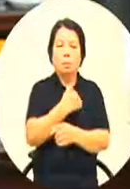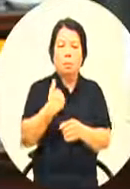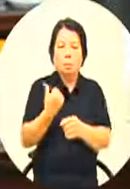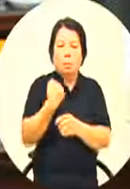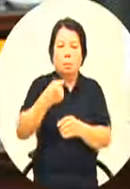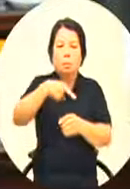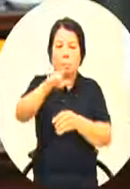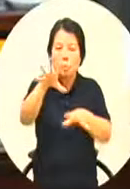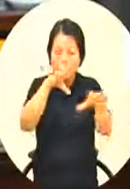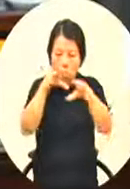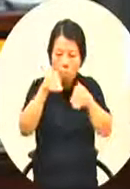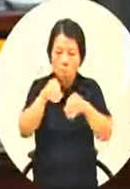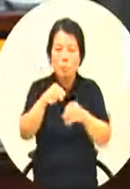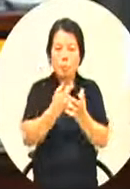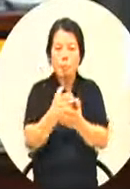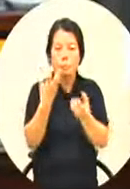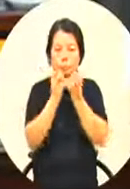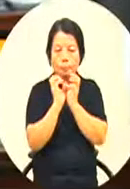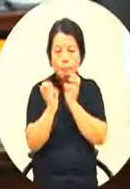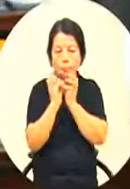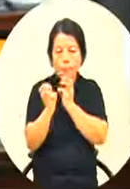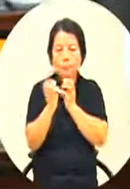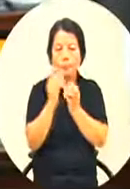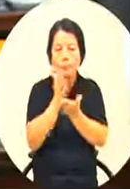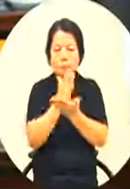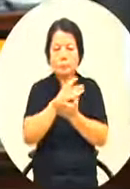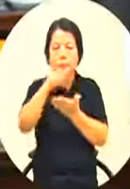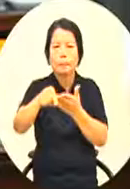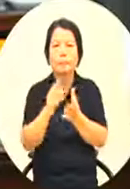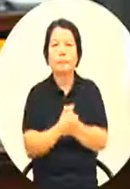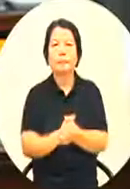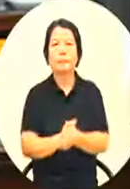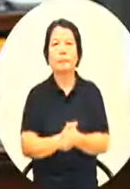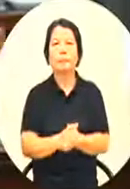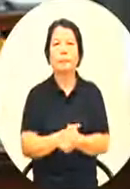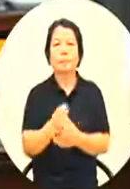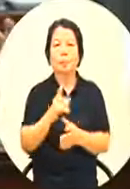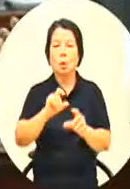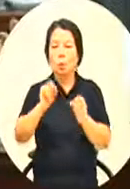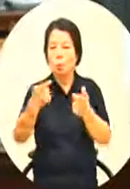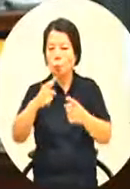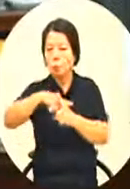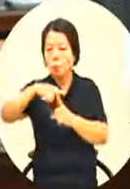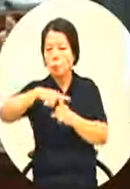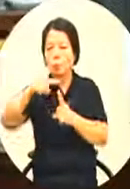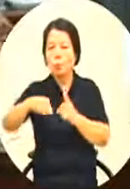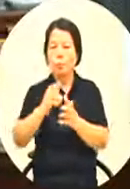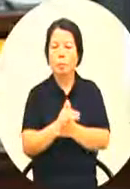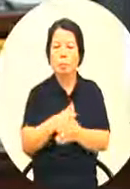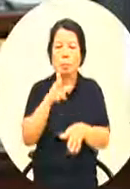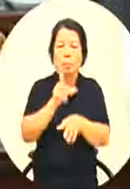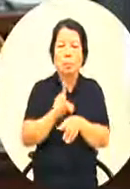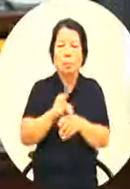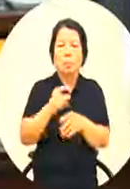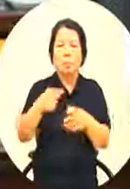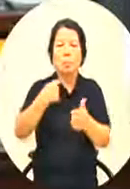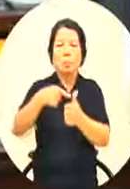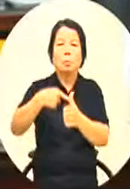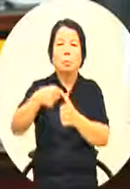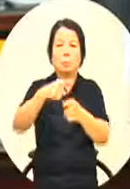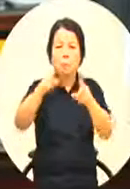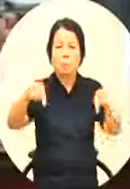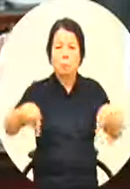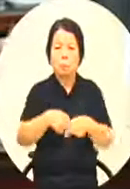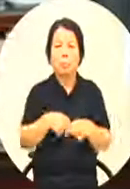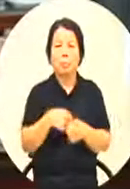收集分析判别不同程度的教的